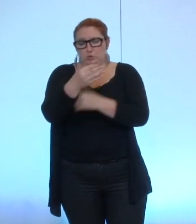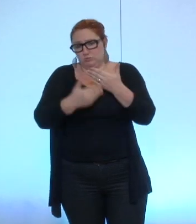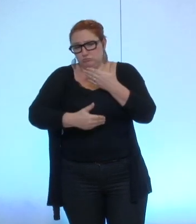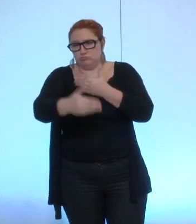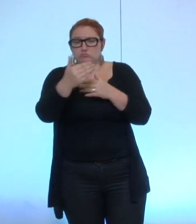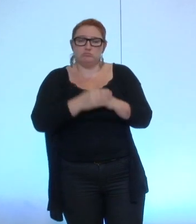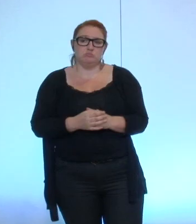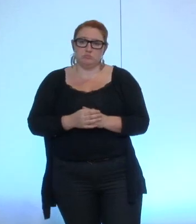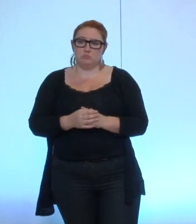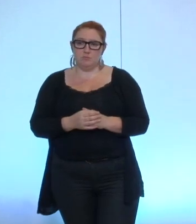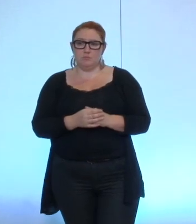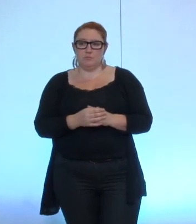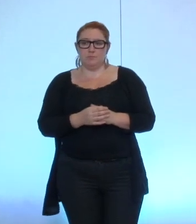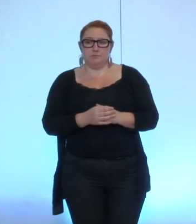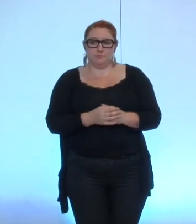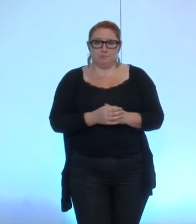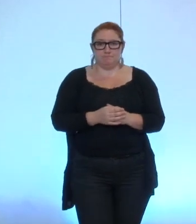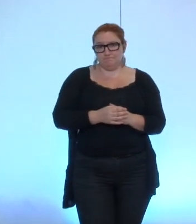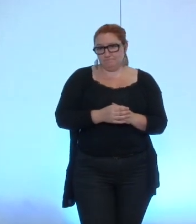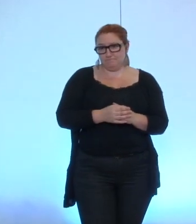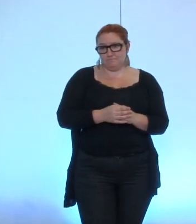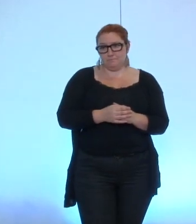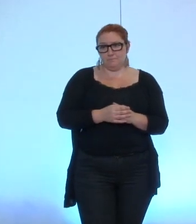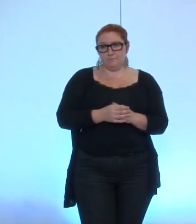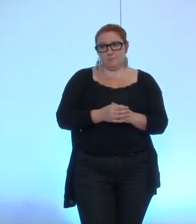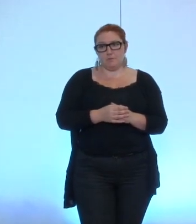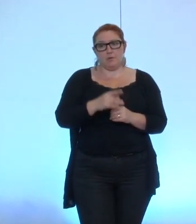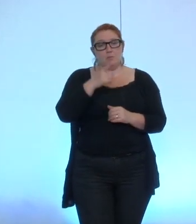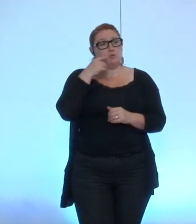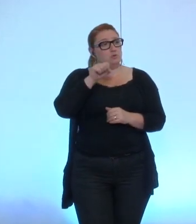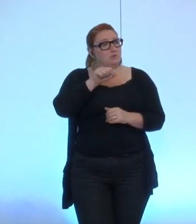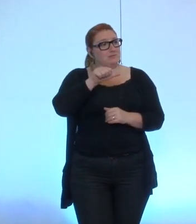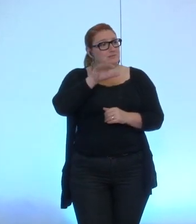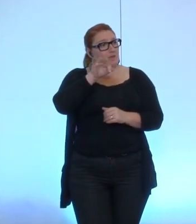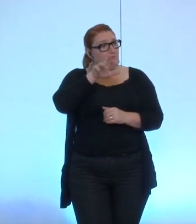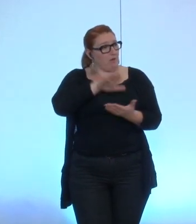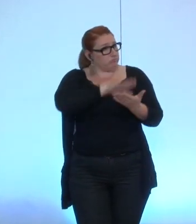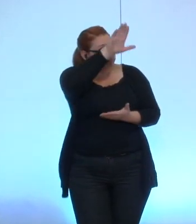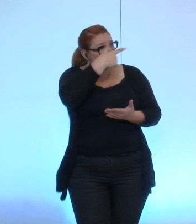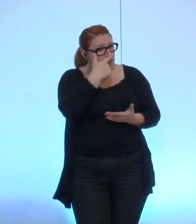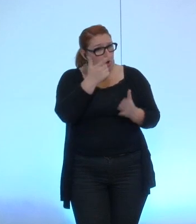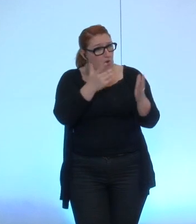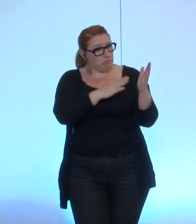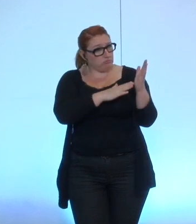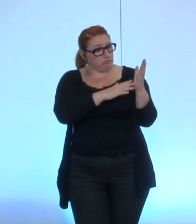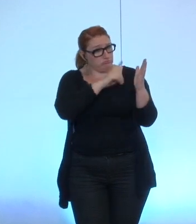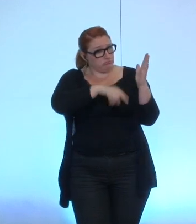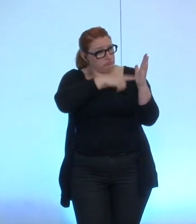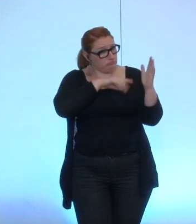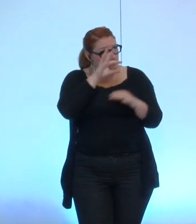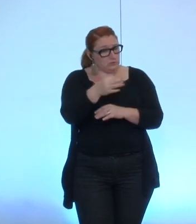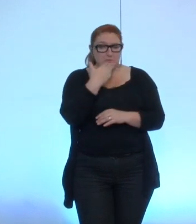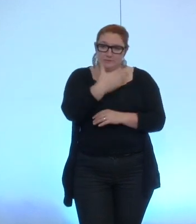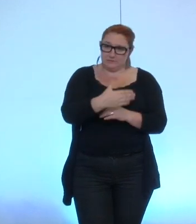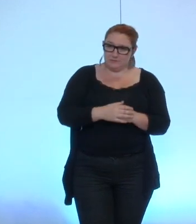prochainement sur le sujet avec cet engagement monsieur Safar vous retirez cet amendement je vous